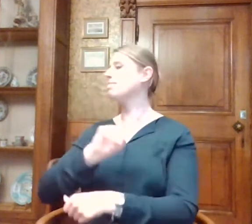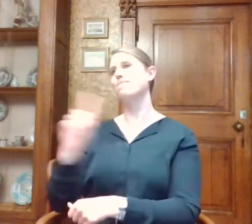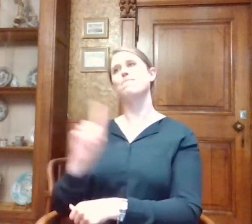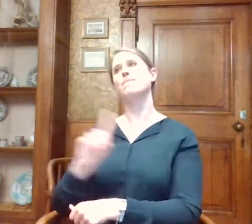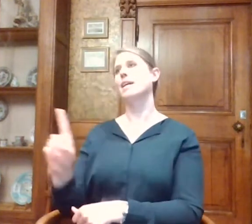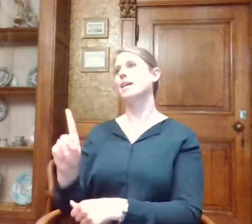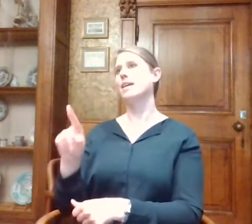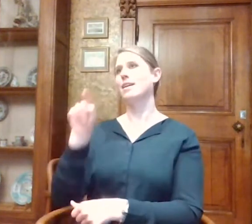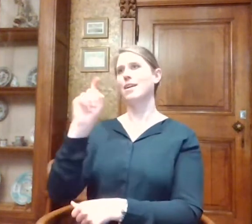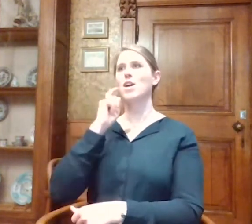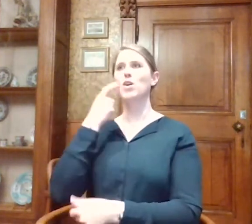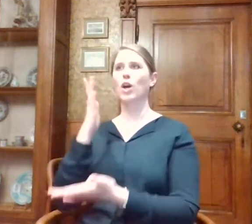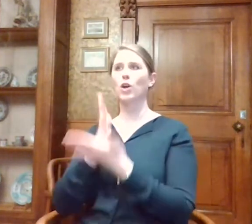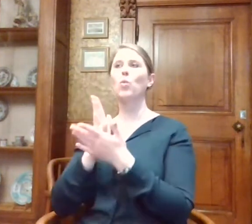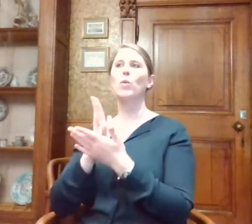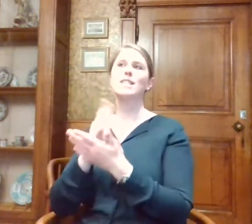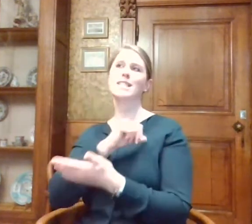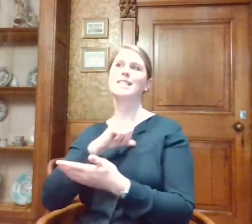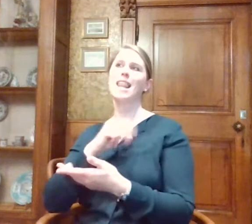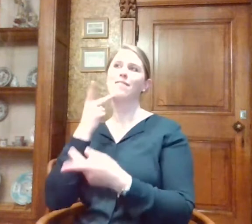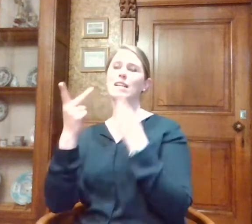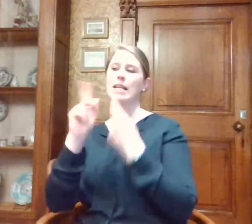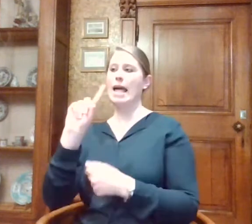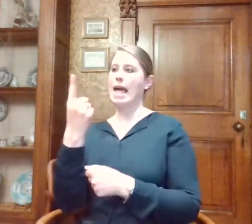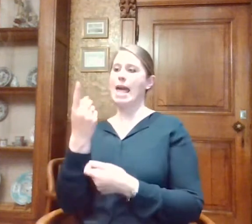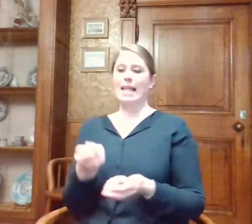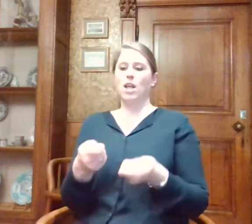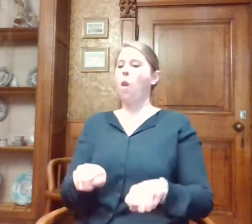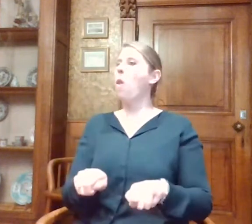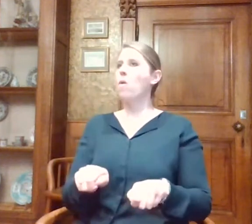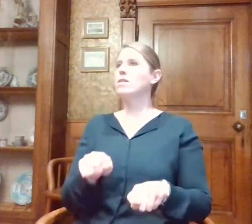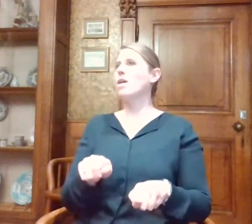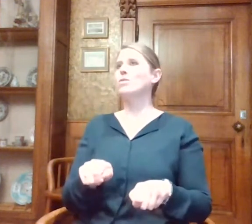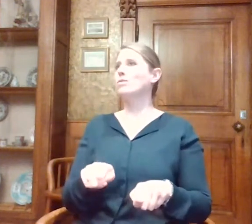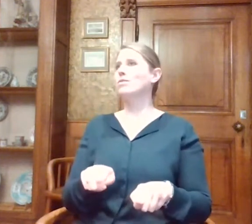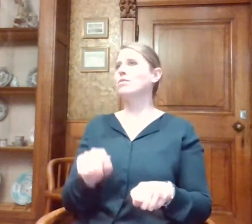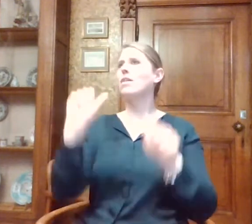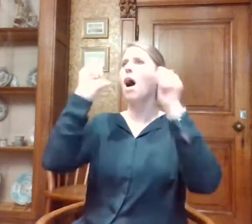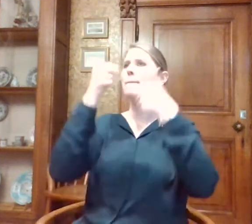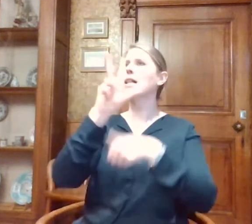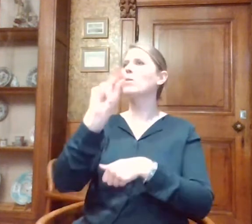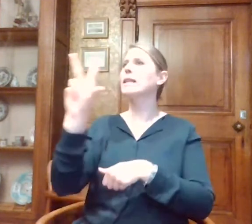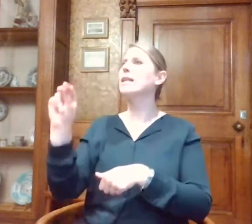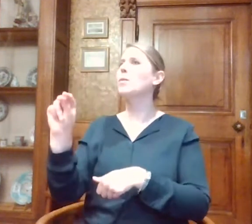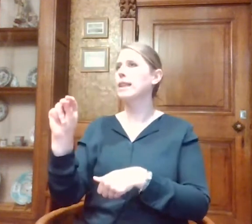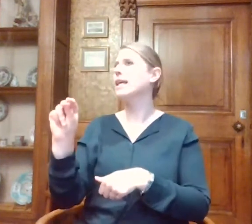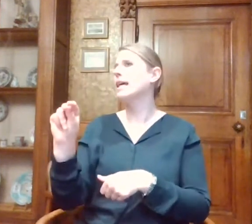dat heeft Gerrie nagekeken. Dat was echt midden eerste lockdown. Dat was april 2020.